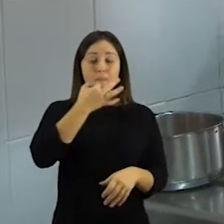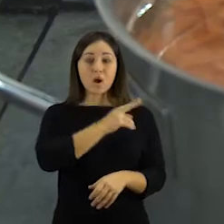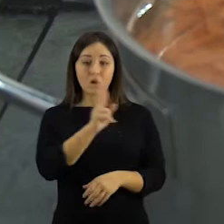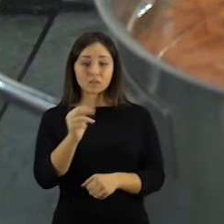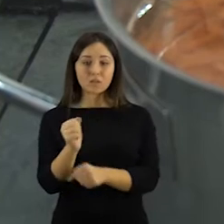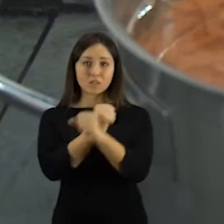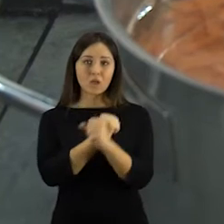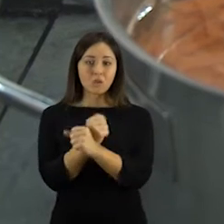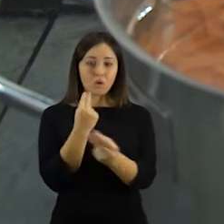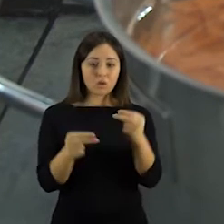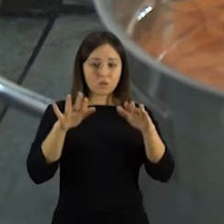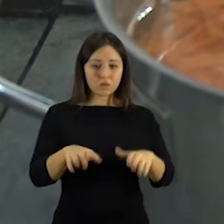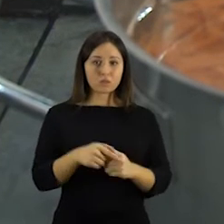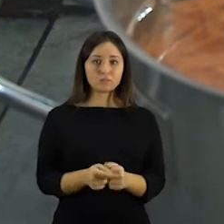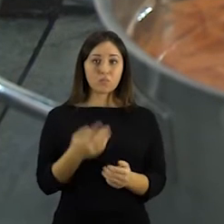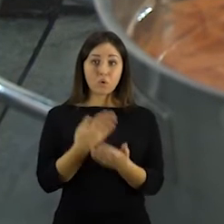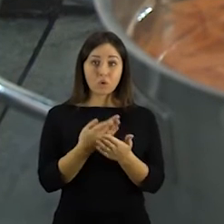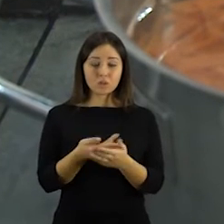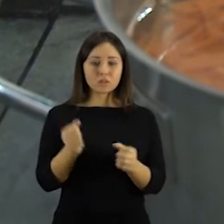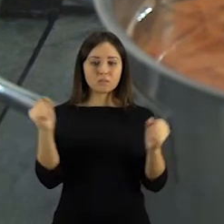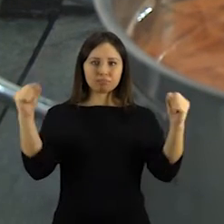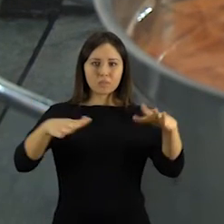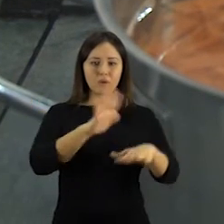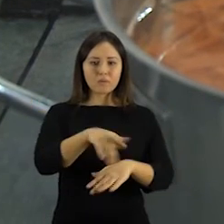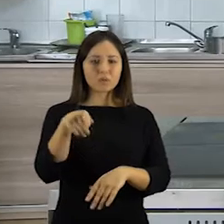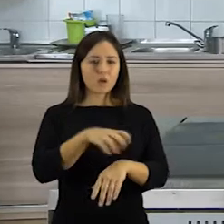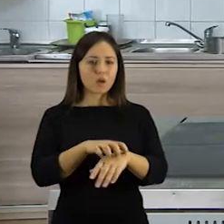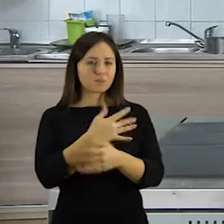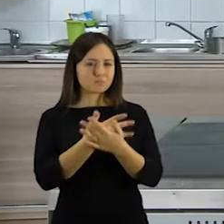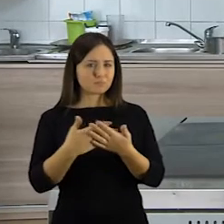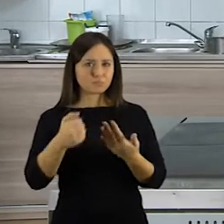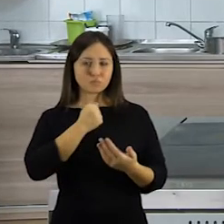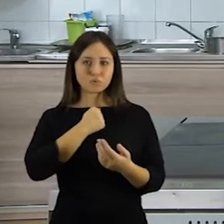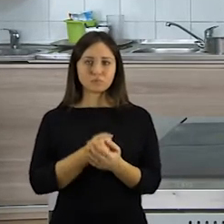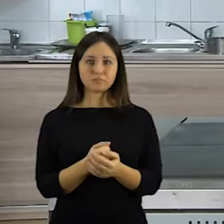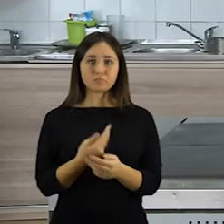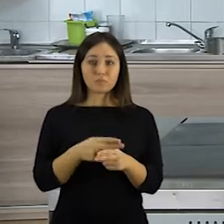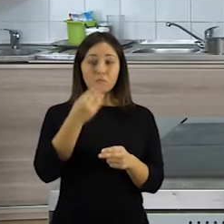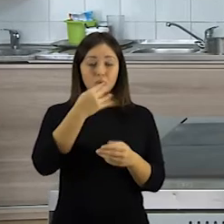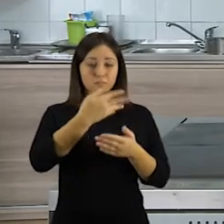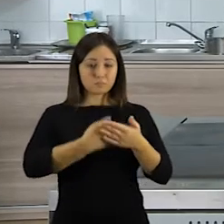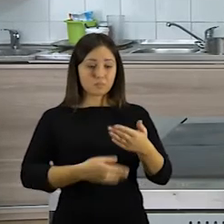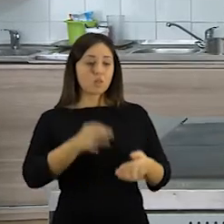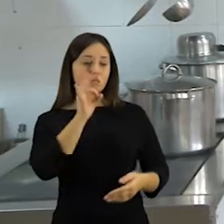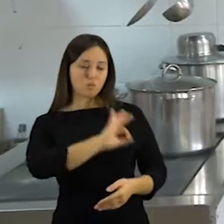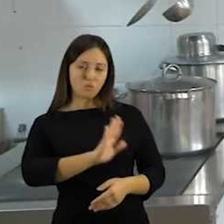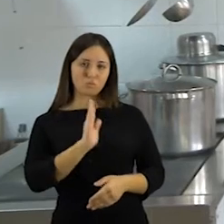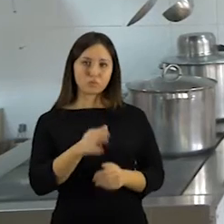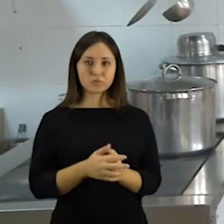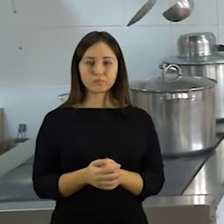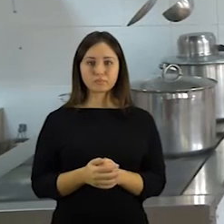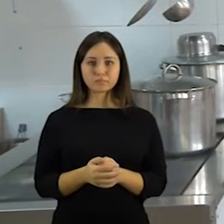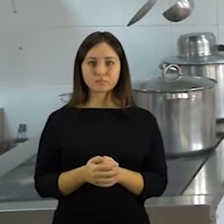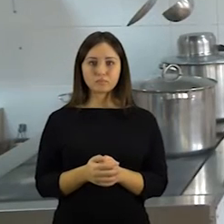pušelį vadovai, mačia įstaiga lanko alergiški vaikai. Todėl specialus profesionalų parengtas valgeraštis būtų įtin pravartos. Vaikų,